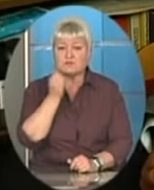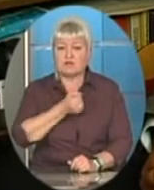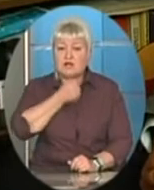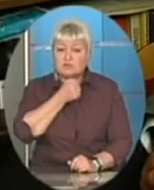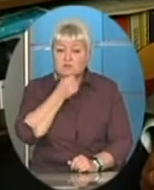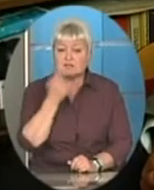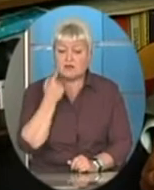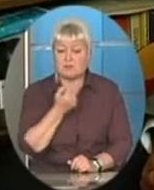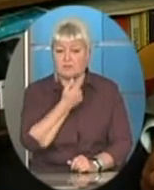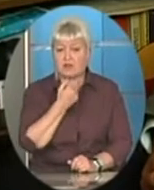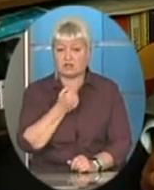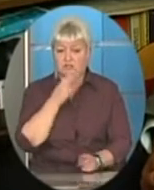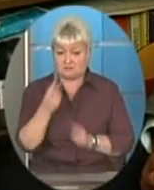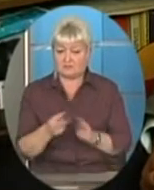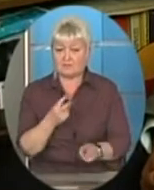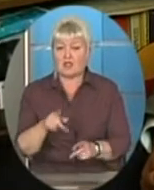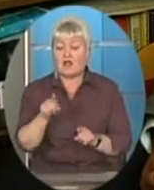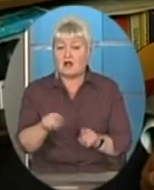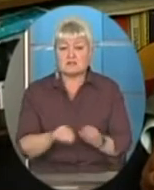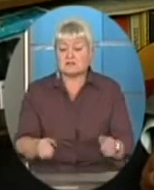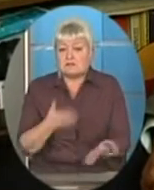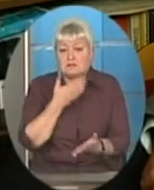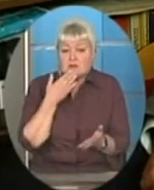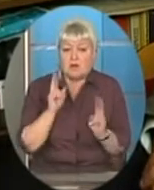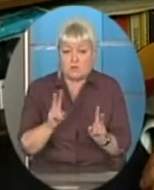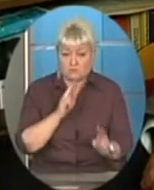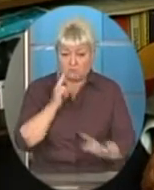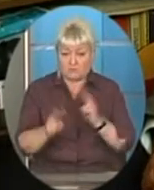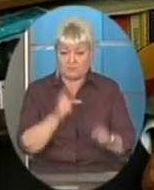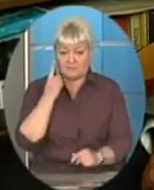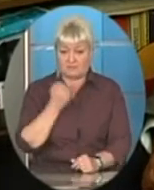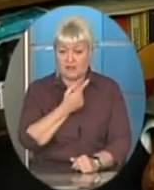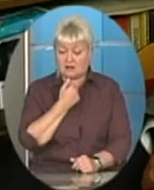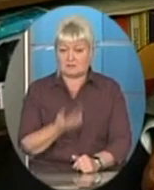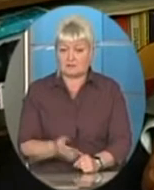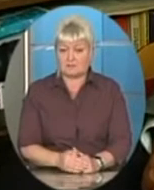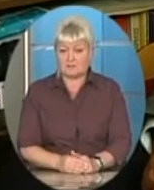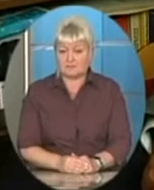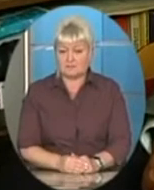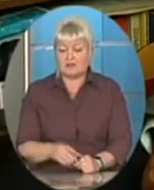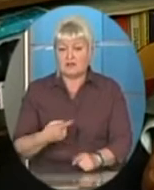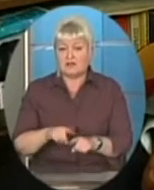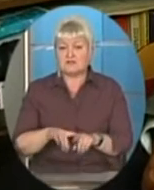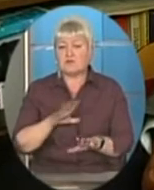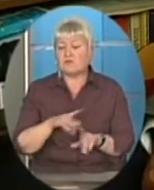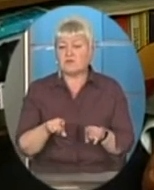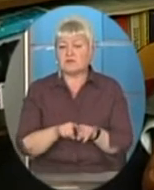дідусеві плаче. А ці діти, каже, вони не мають кому плакати. Це було лише, хіба так сказати,